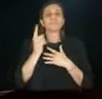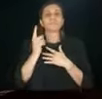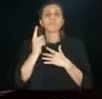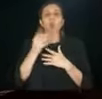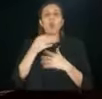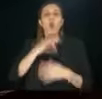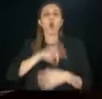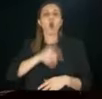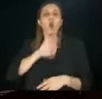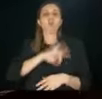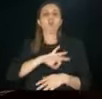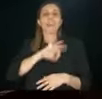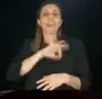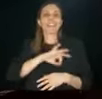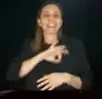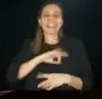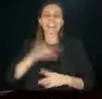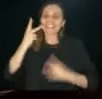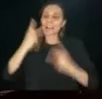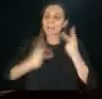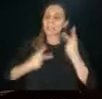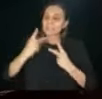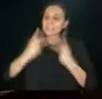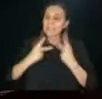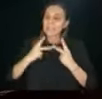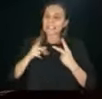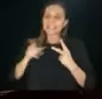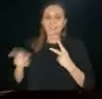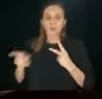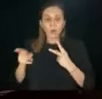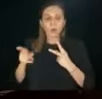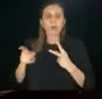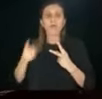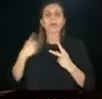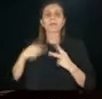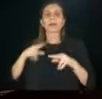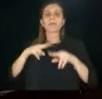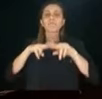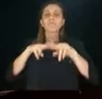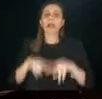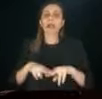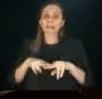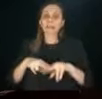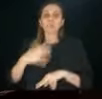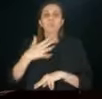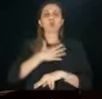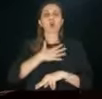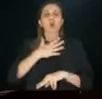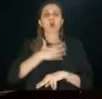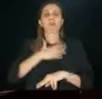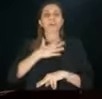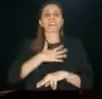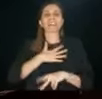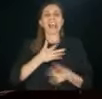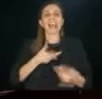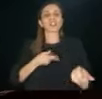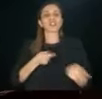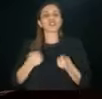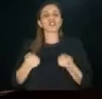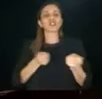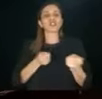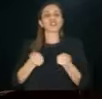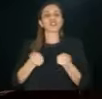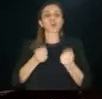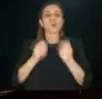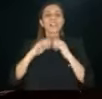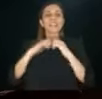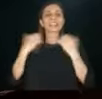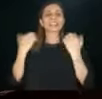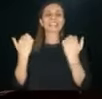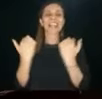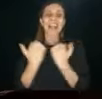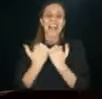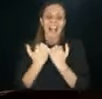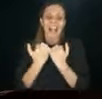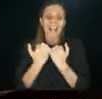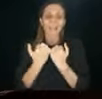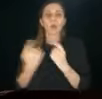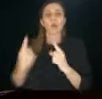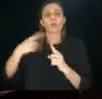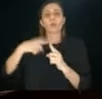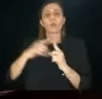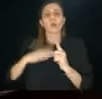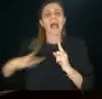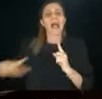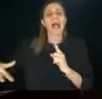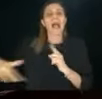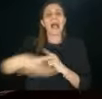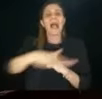convenienza che l'amministrazione comunale ha nel mantenere ben salda la proprietà e la gestione dello stadio Meazza e di tutta l'area